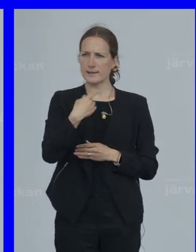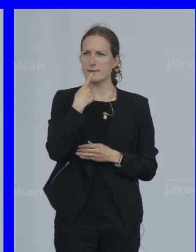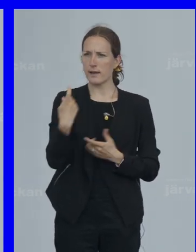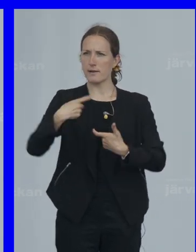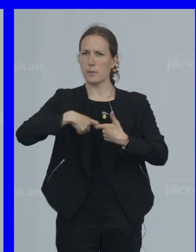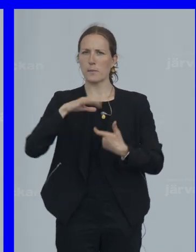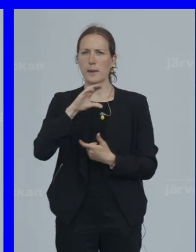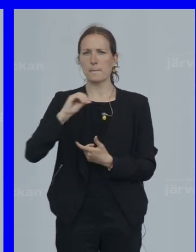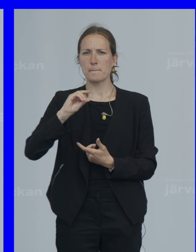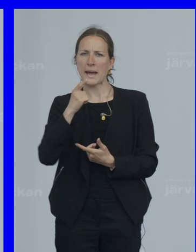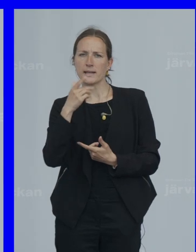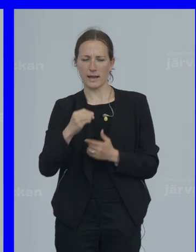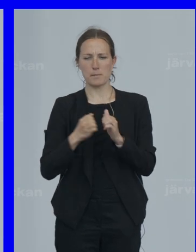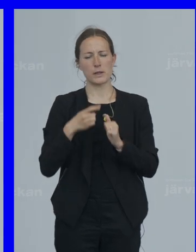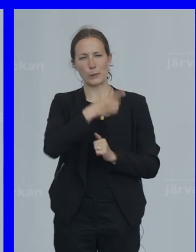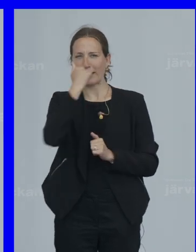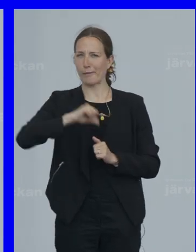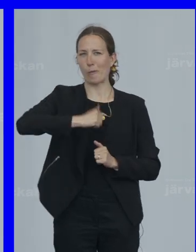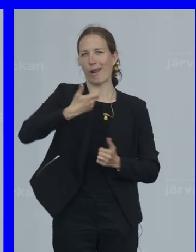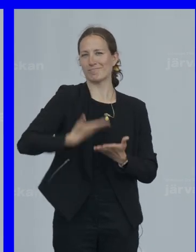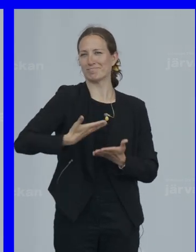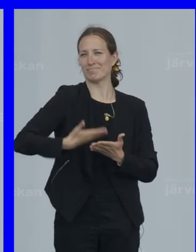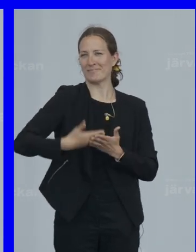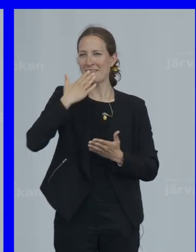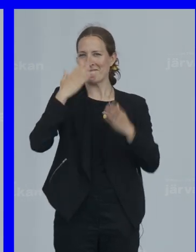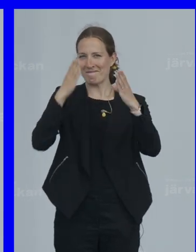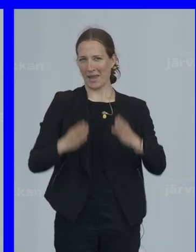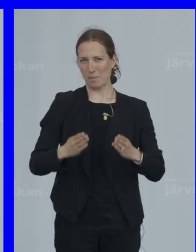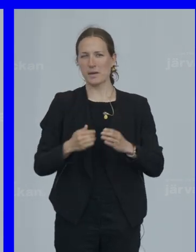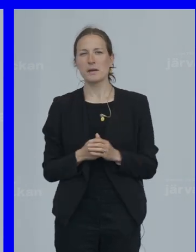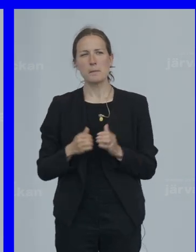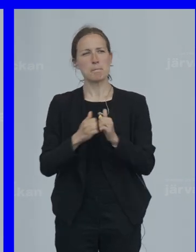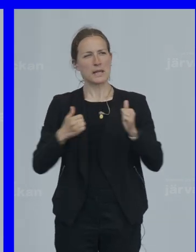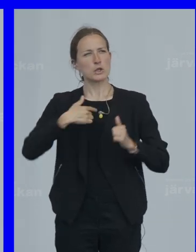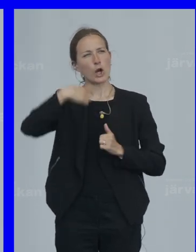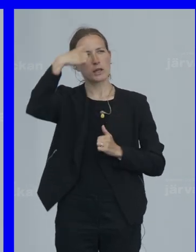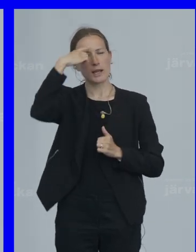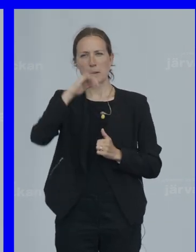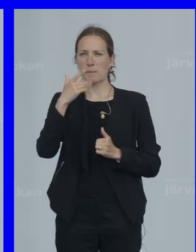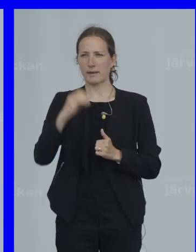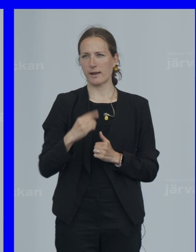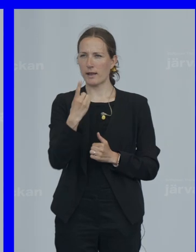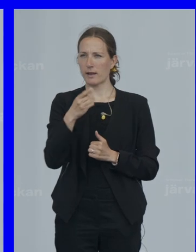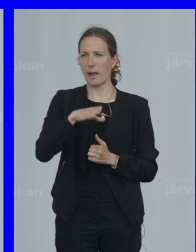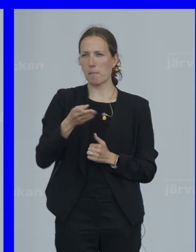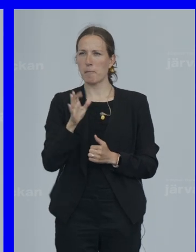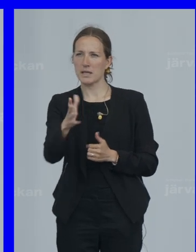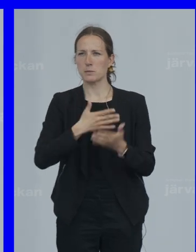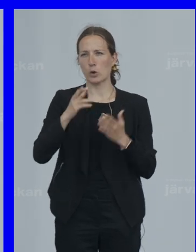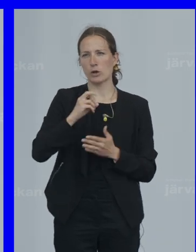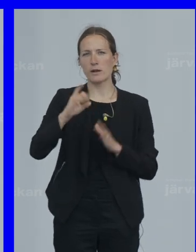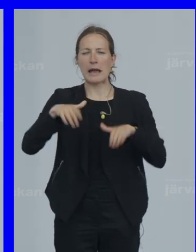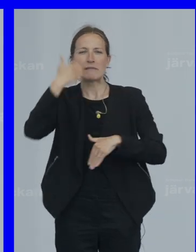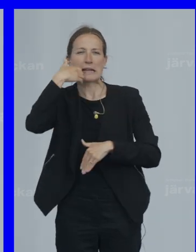Stenervid. Men det kommer hon själv att göra. Så här ser jag som Märta. Som är en av MPs språkare. då har jag letat lite